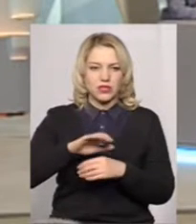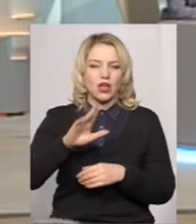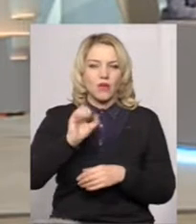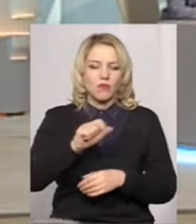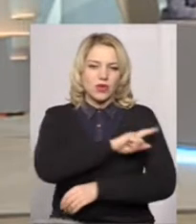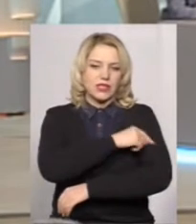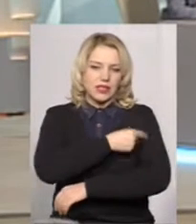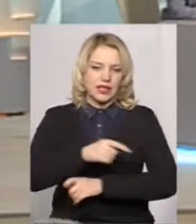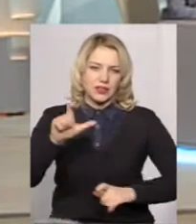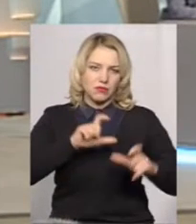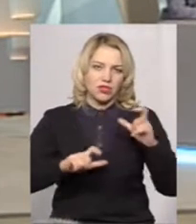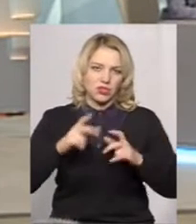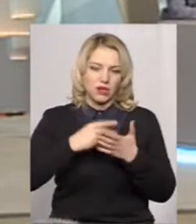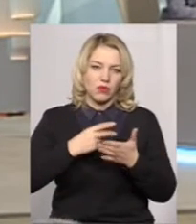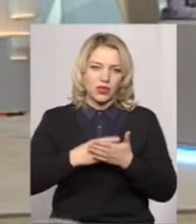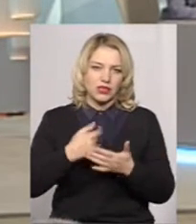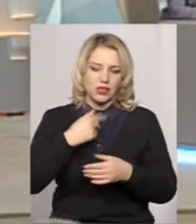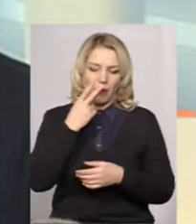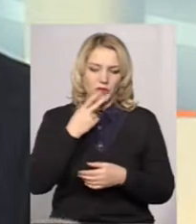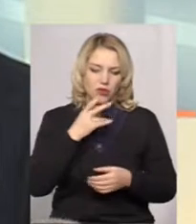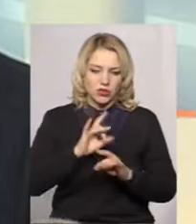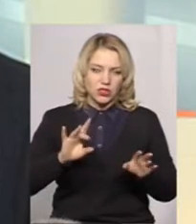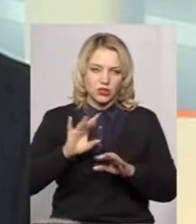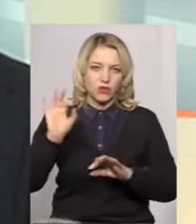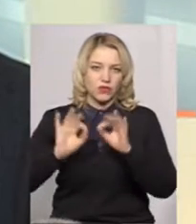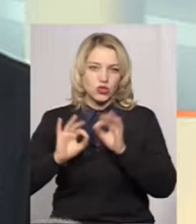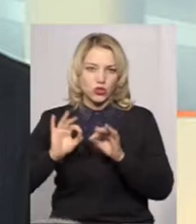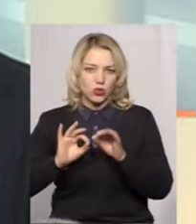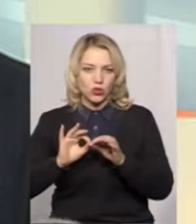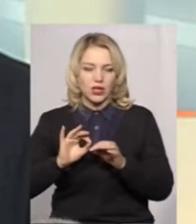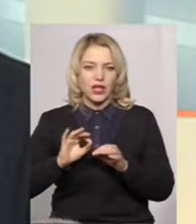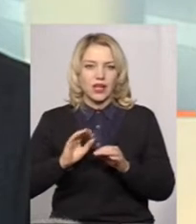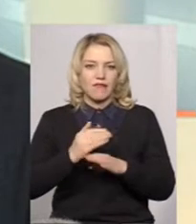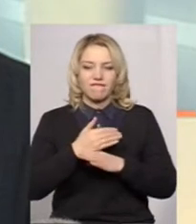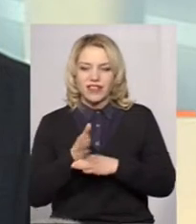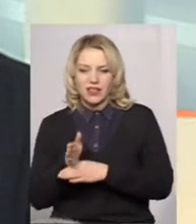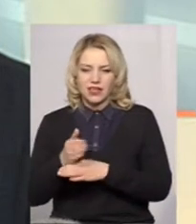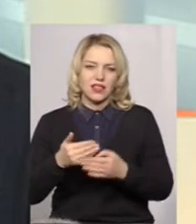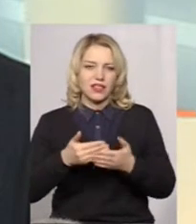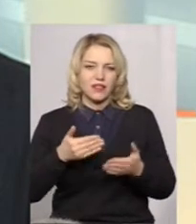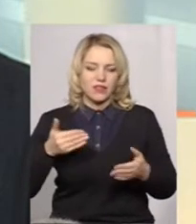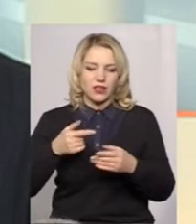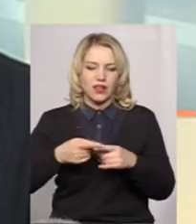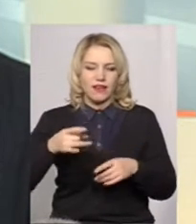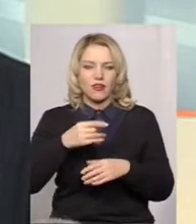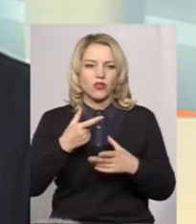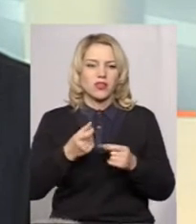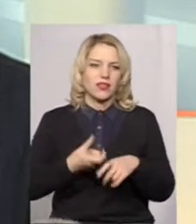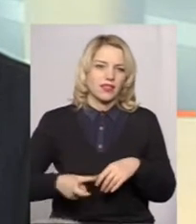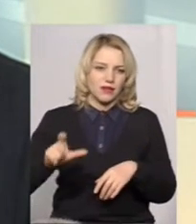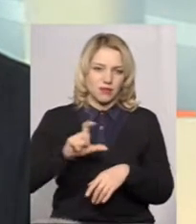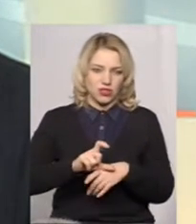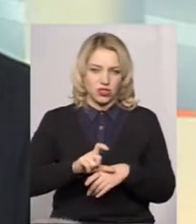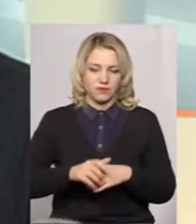санітарно-хімічних показниках. Я назву відсоток відхилення по тих районах, де він найбільший.